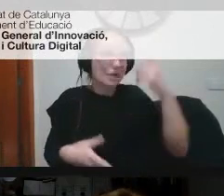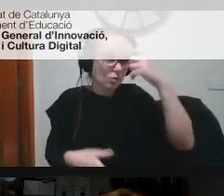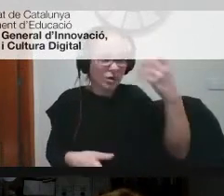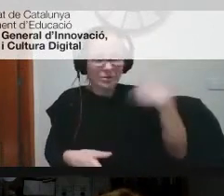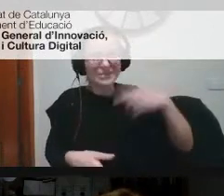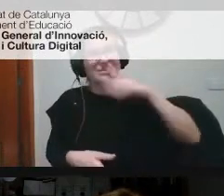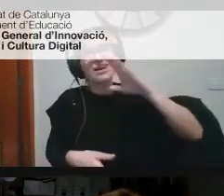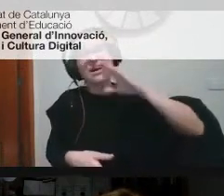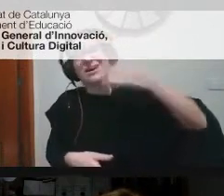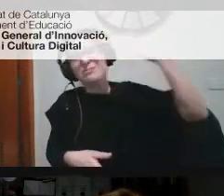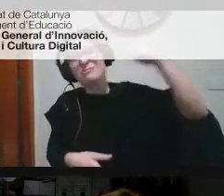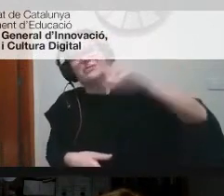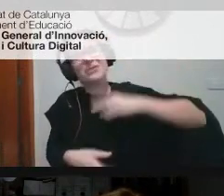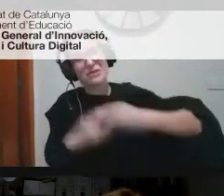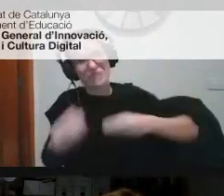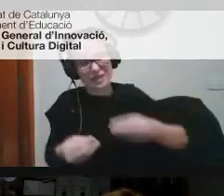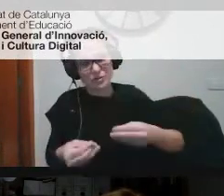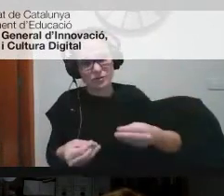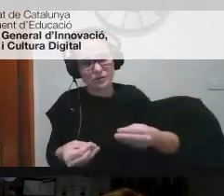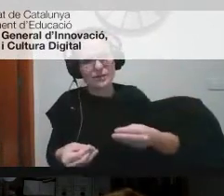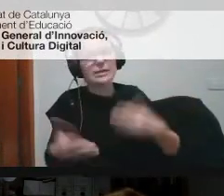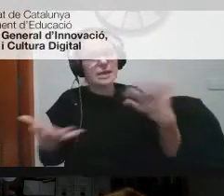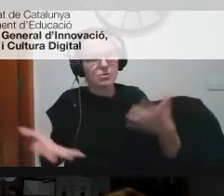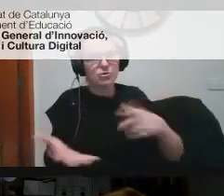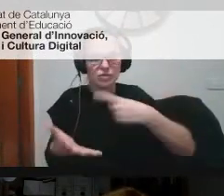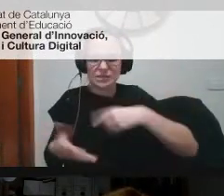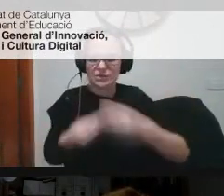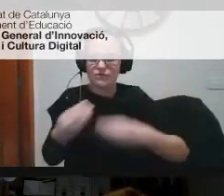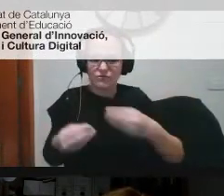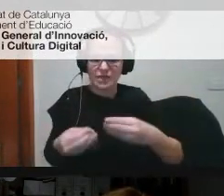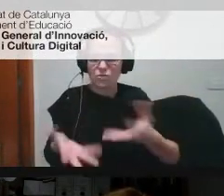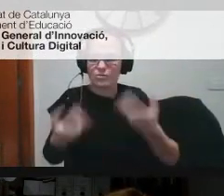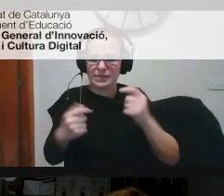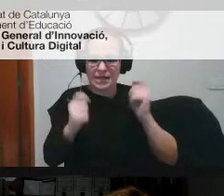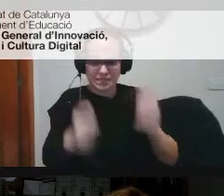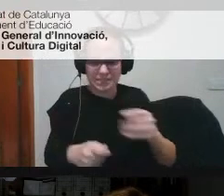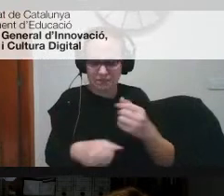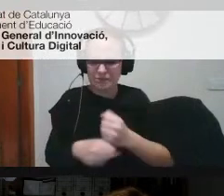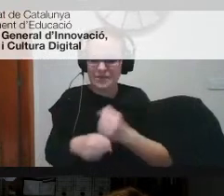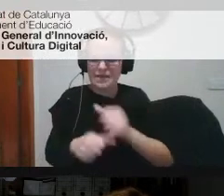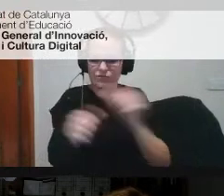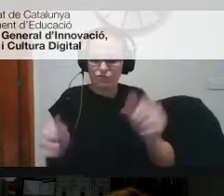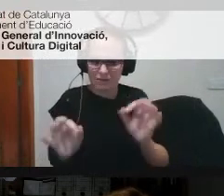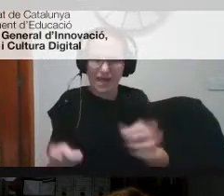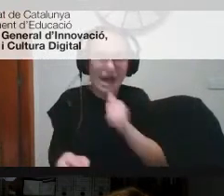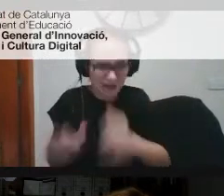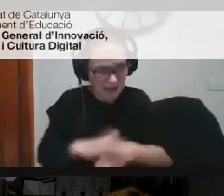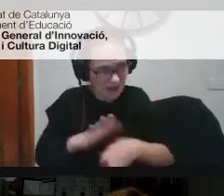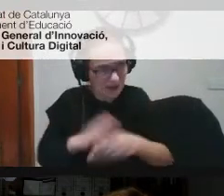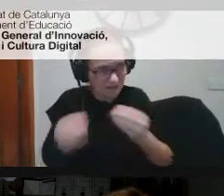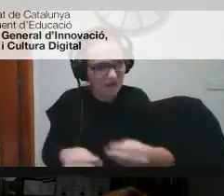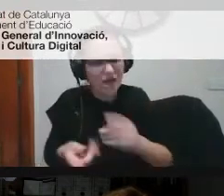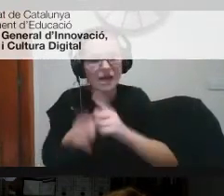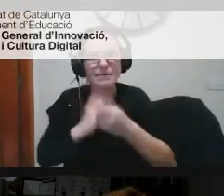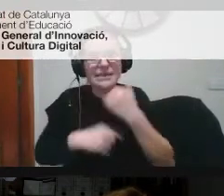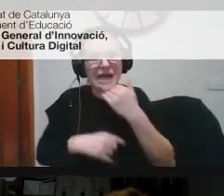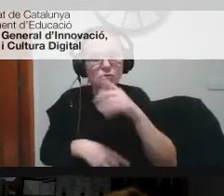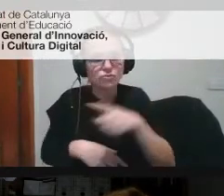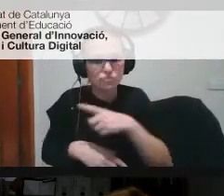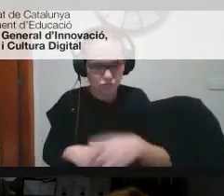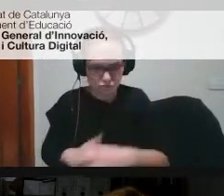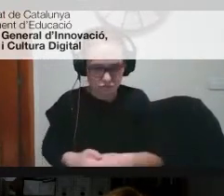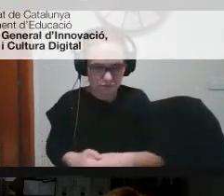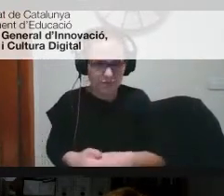allò que ens vau dir que estàveu fent i per tant ho hem assignat aquesta competència i ho treballem d'aquesta manera encara ho esteu fent heu canviat alguna cosa